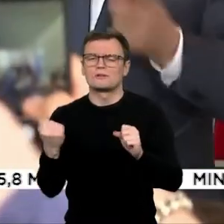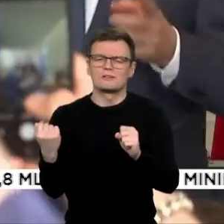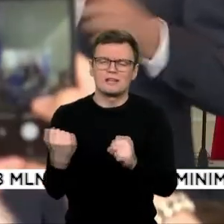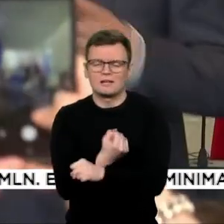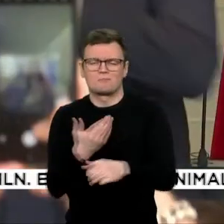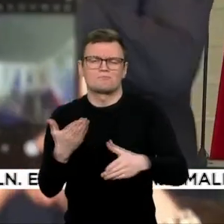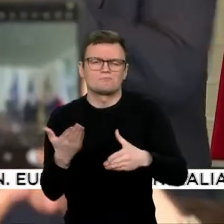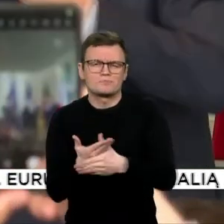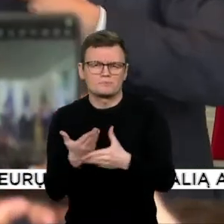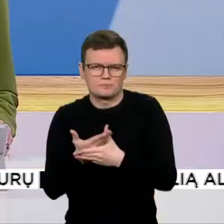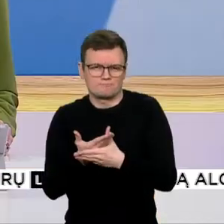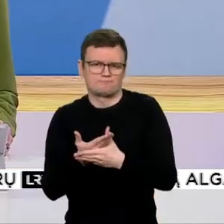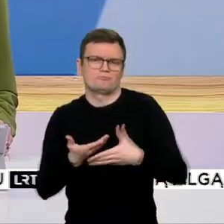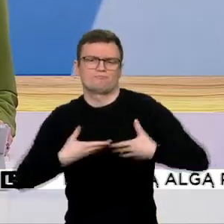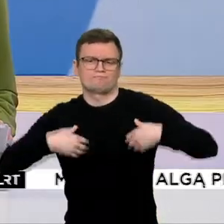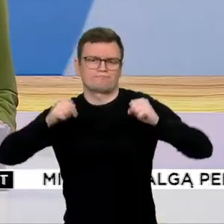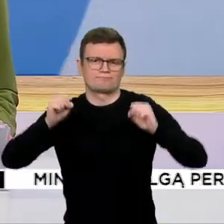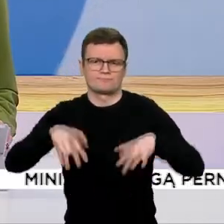tiek, kiek dabar.